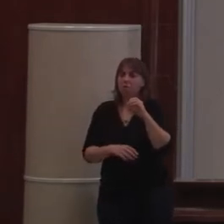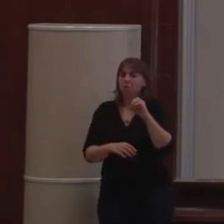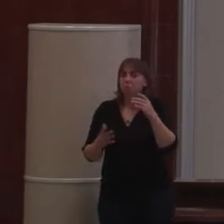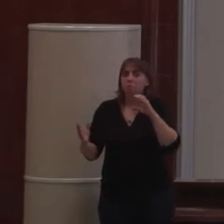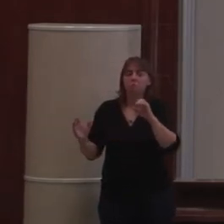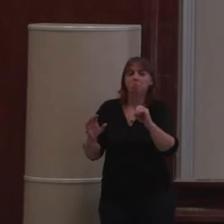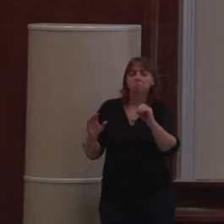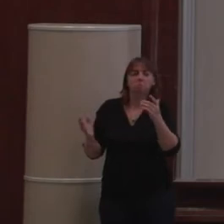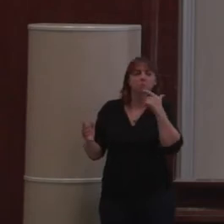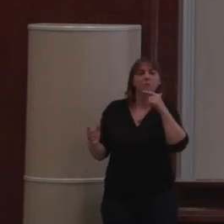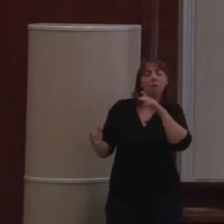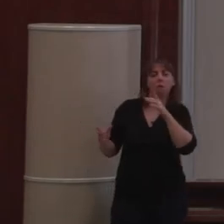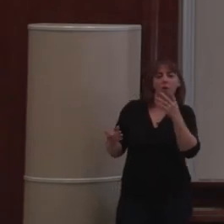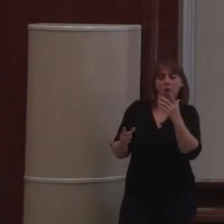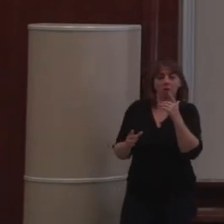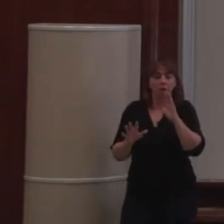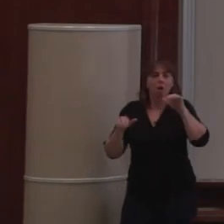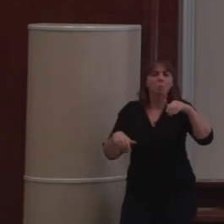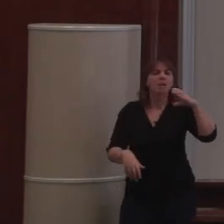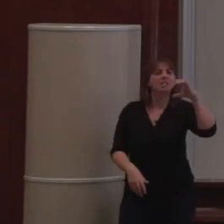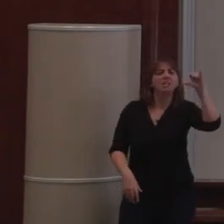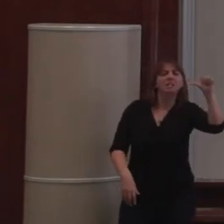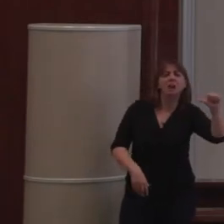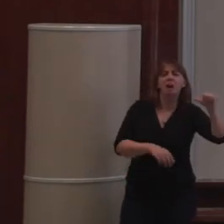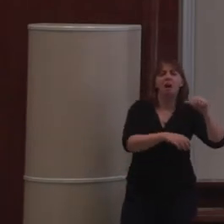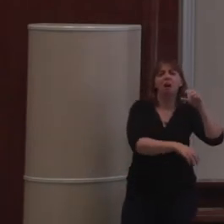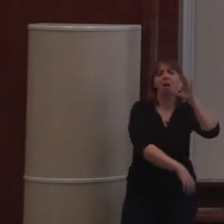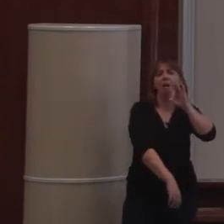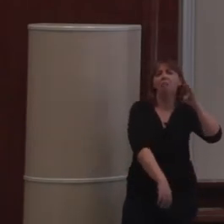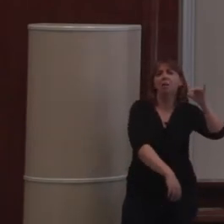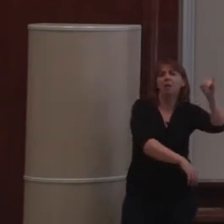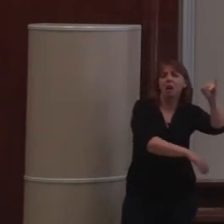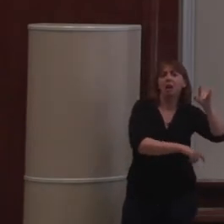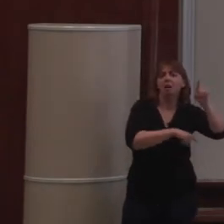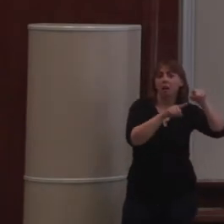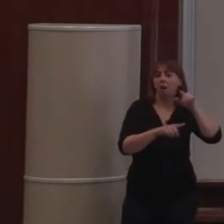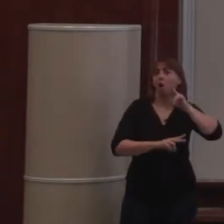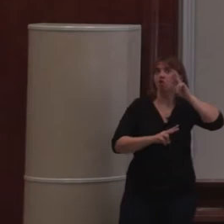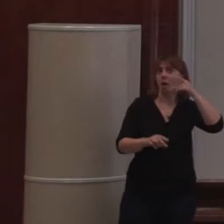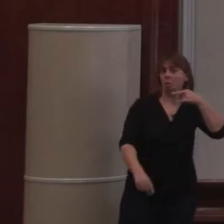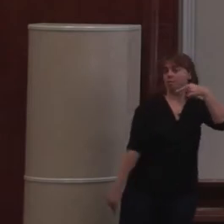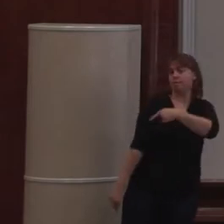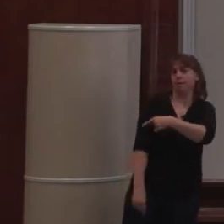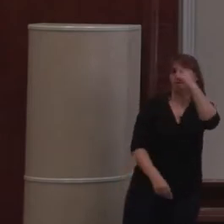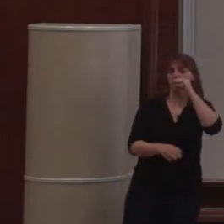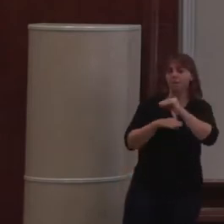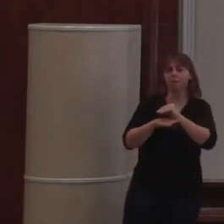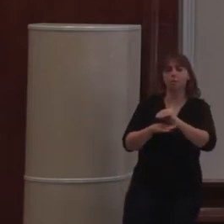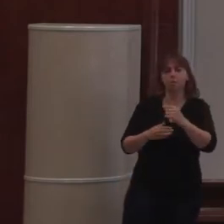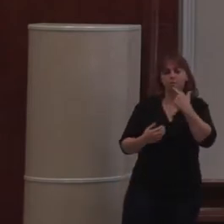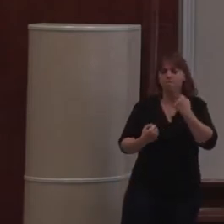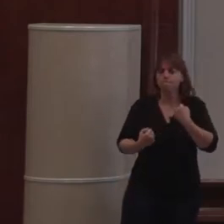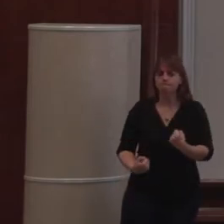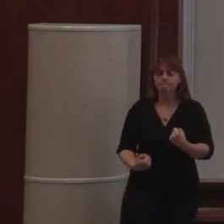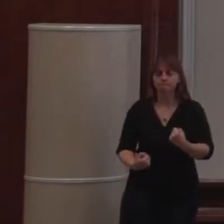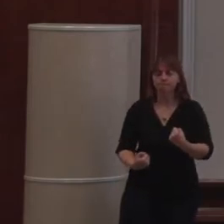C'est utilisé par la CIA, le FBI, des grandes banques, pour ce point de sécurité en particulier. Donc là, je ne sais plus où on en est parce que j'ai perdu le